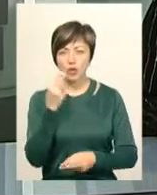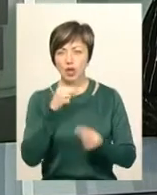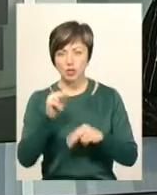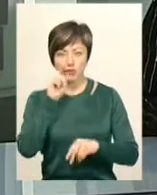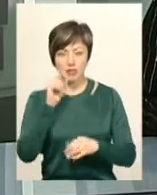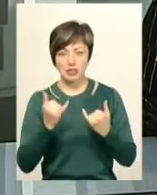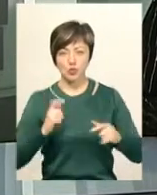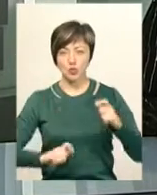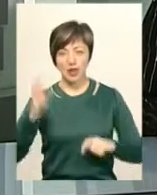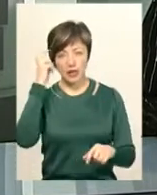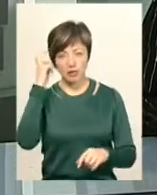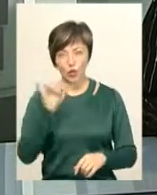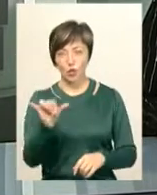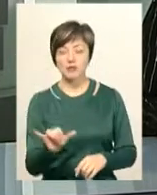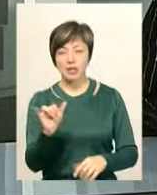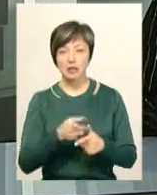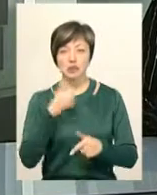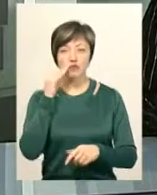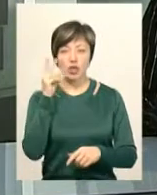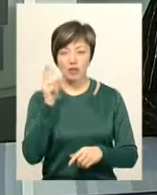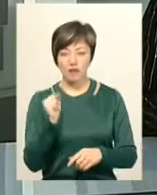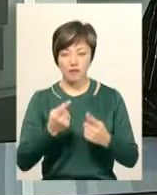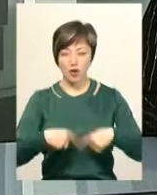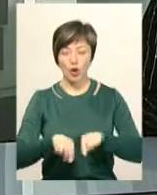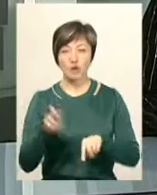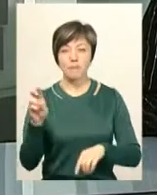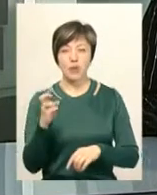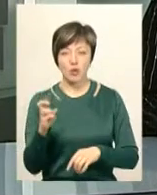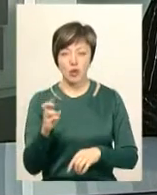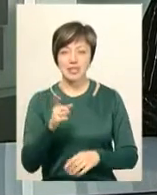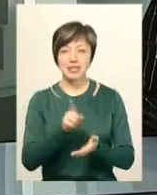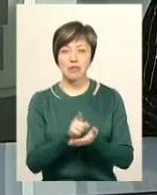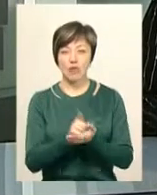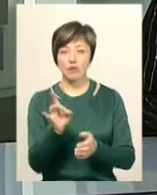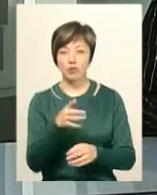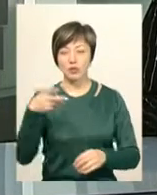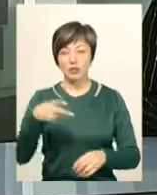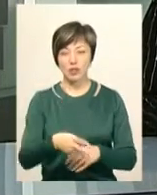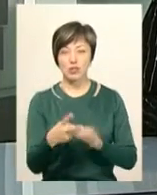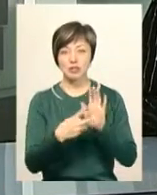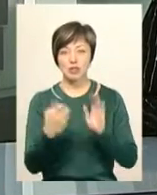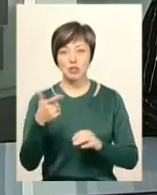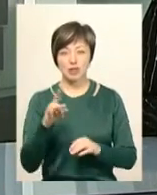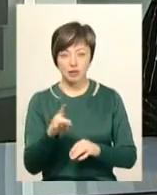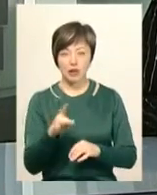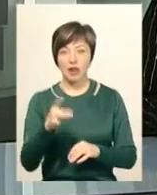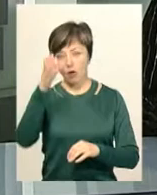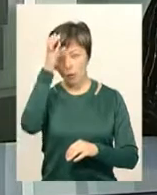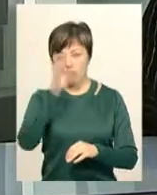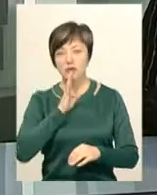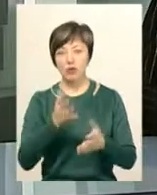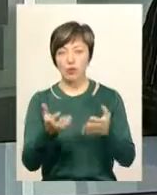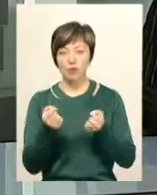Царук – студентка Київського університету імені Шевченка, факультету біології. Стипендію в розмірі 2700 гривень науковиця